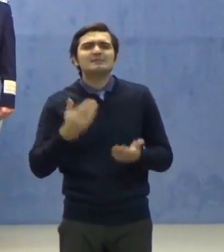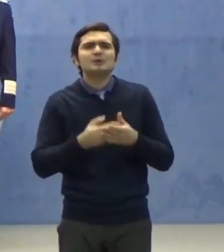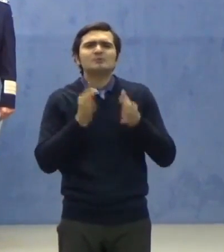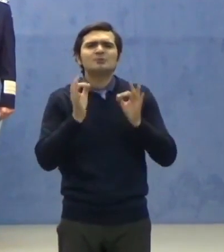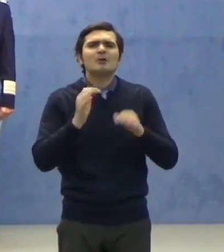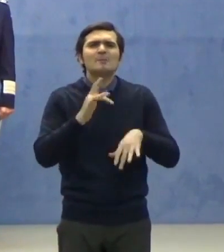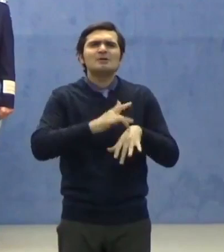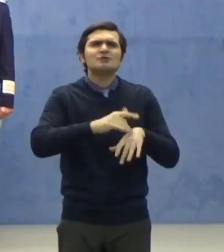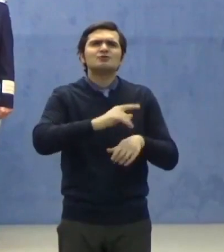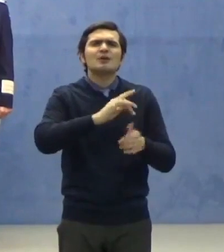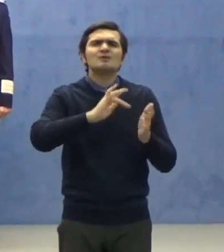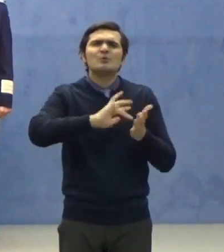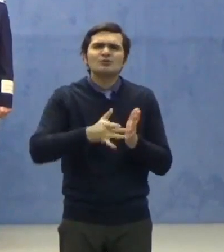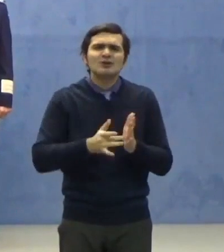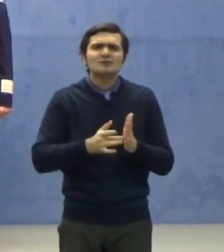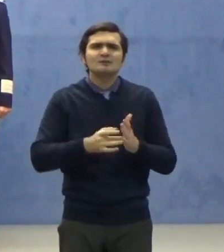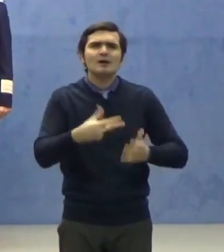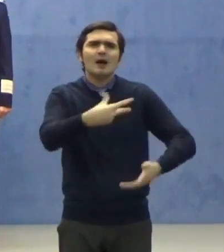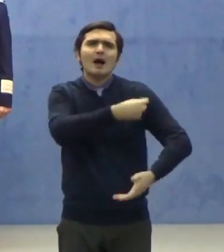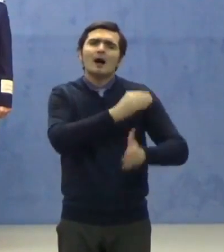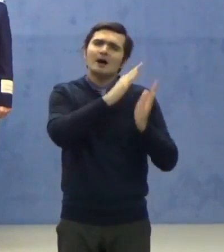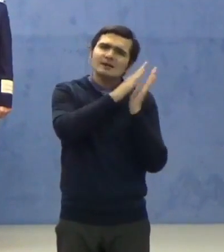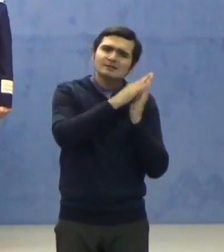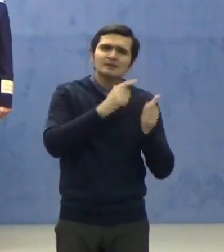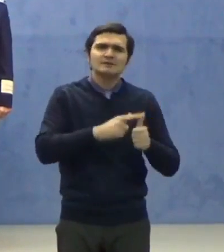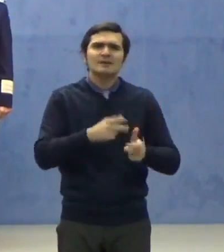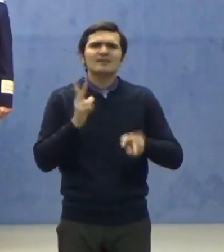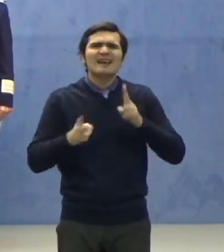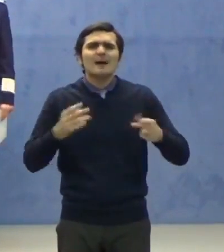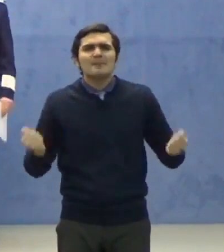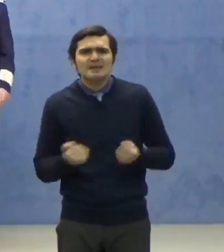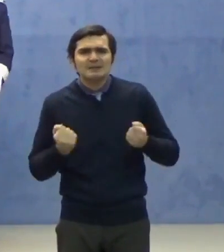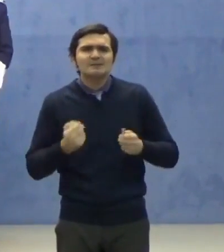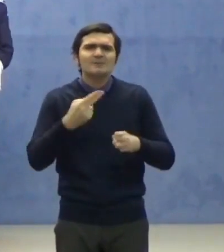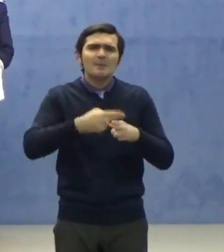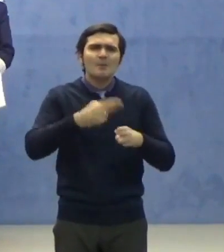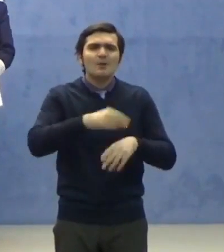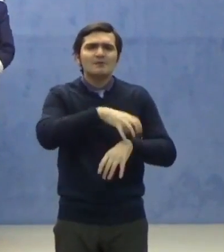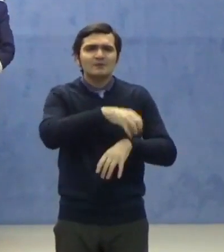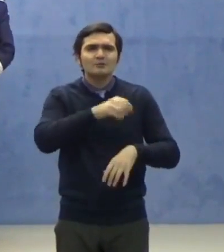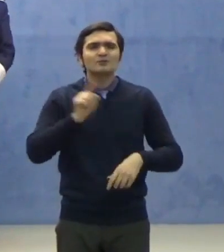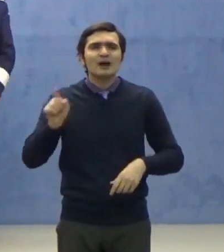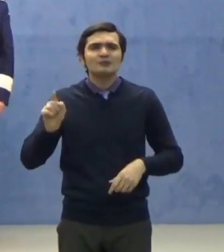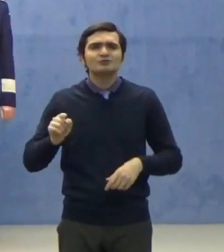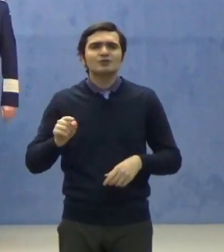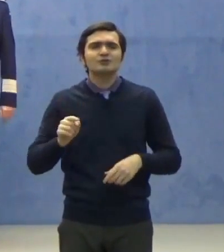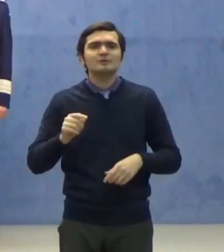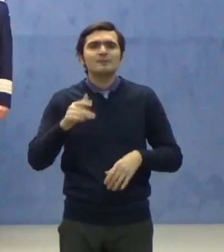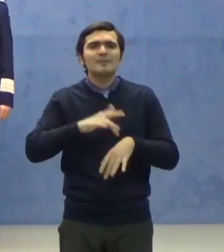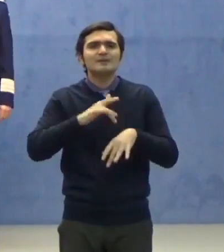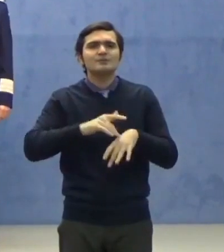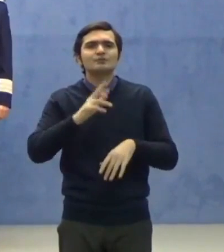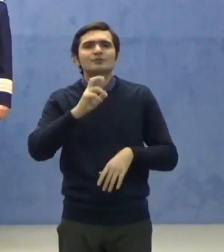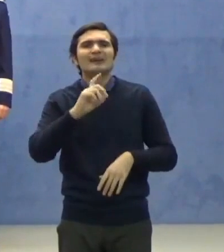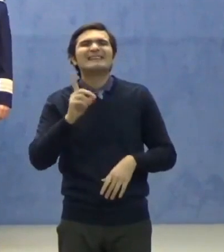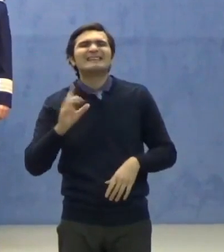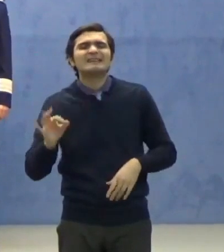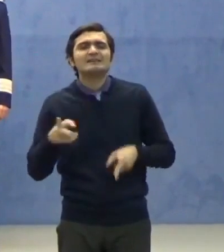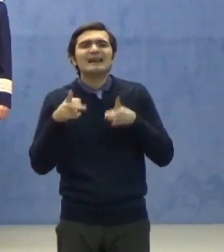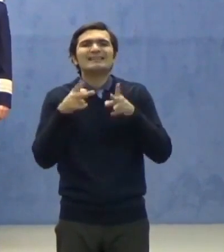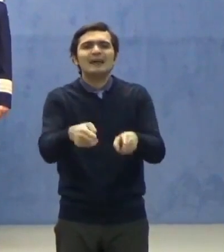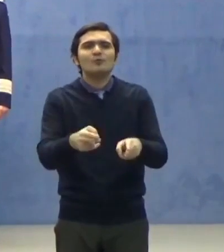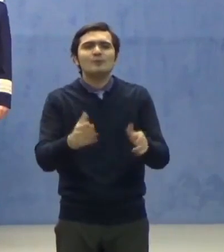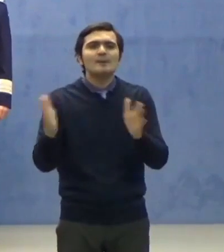urgență, anestezie, terapie intensivă, boli infecțioase, vor întrerupe stagiile de practică în toate celelalte